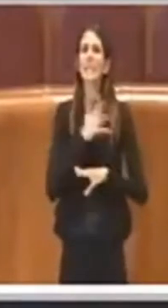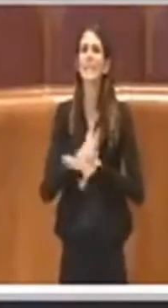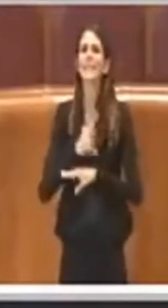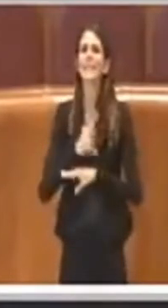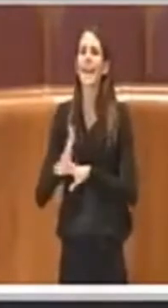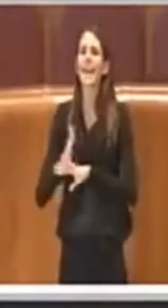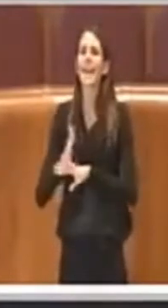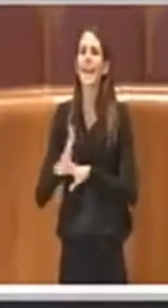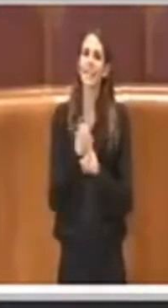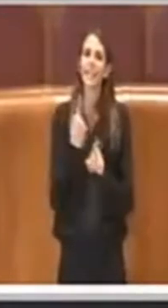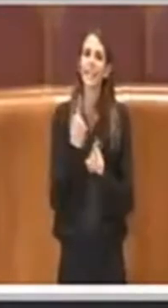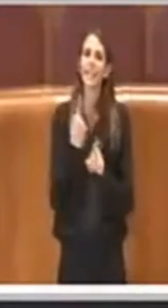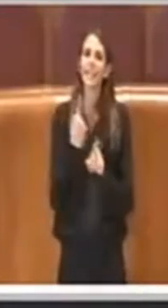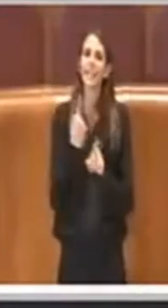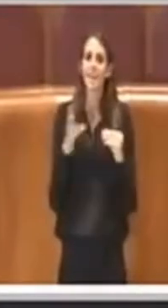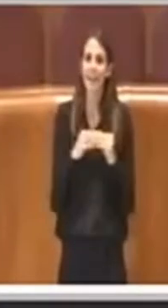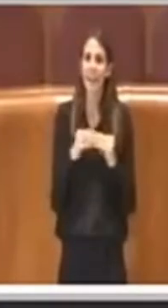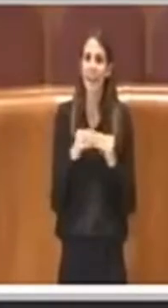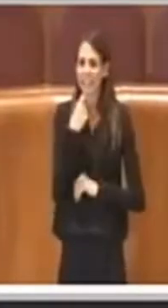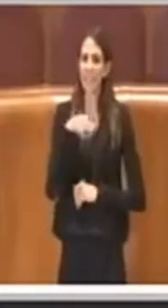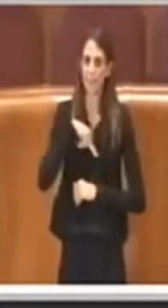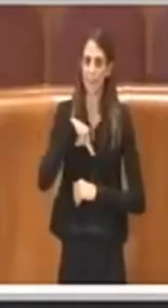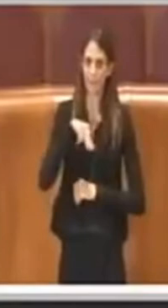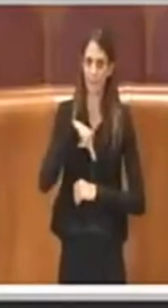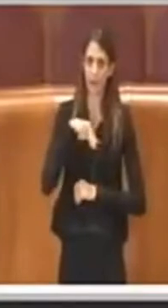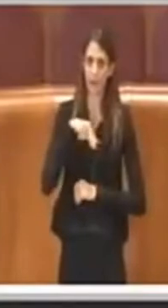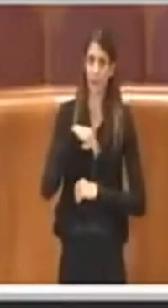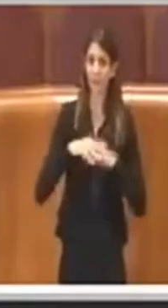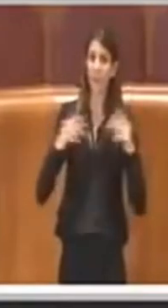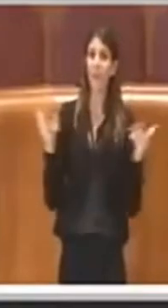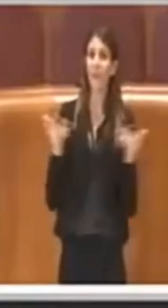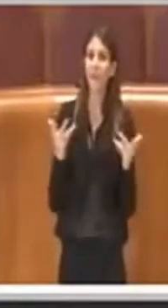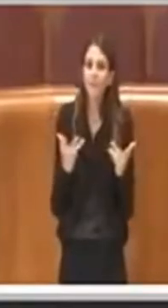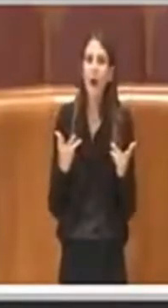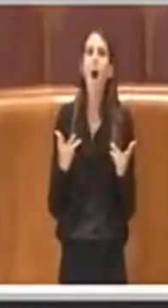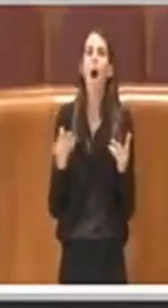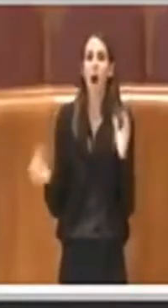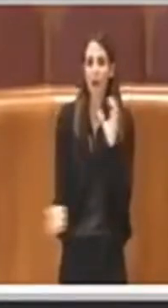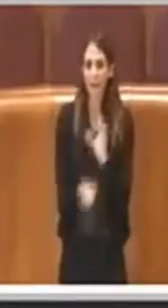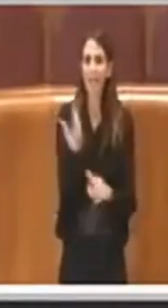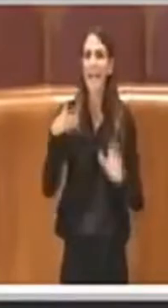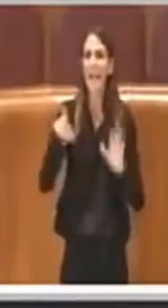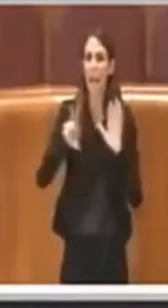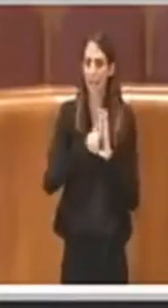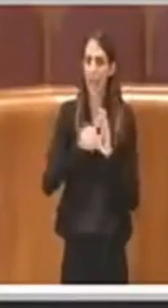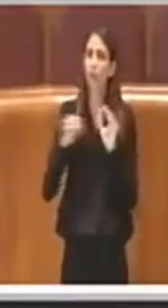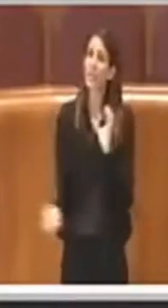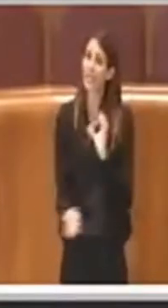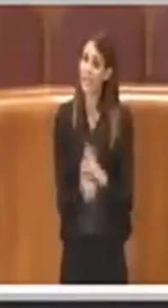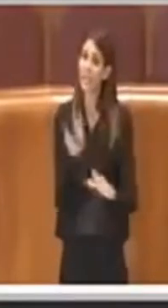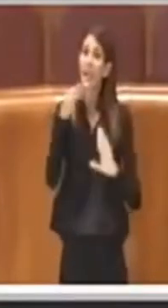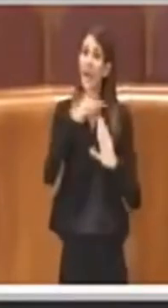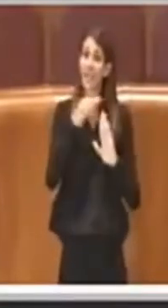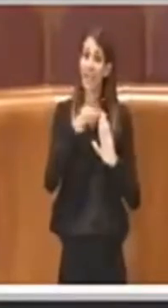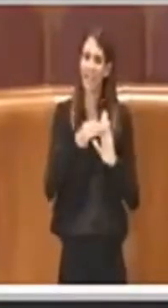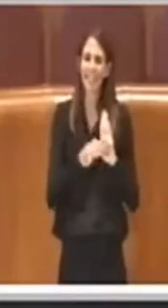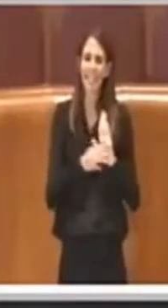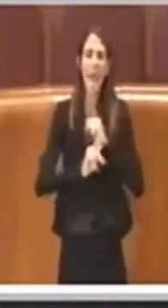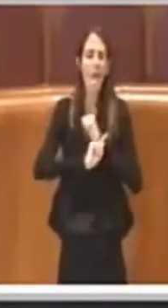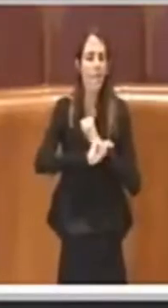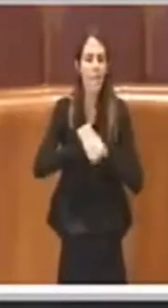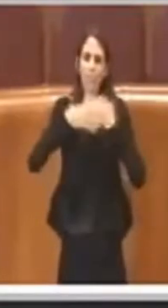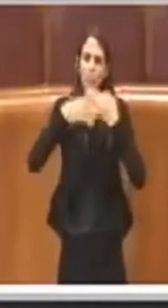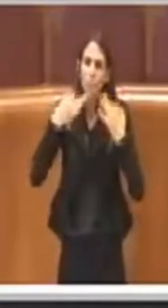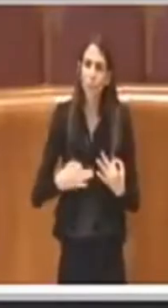realizzati da privati, che cosa fa? Regolamenta, mette dei criteri certi per fare in modo che tutto quello che